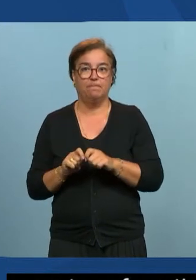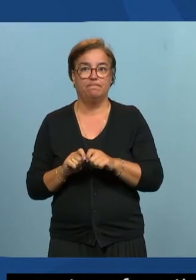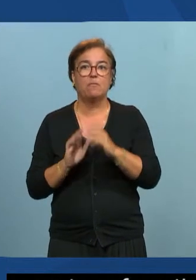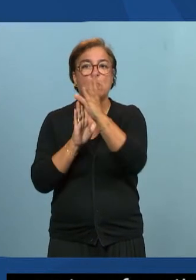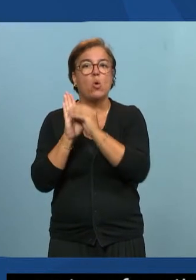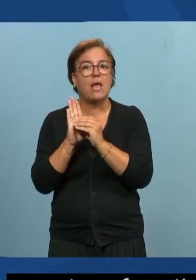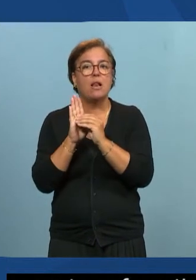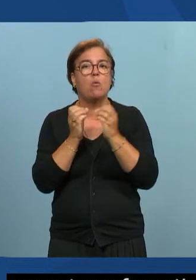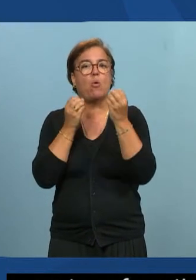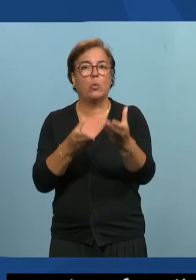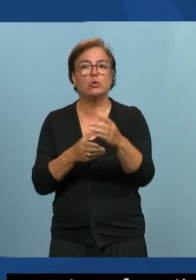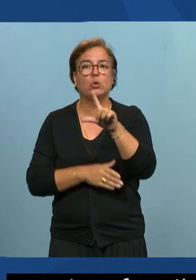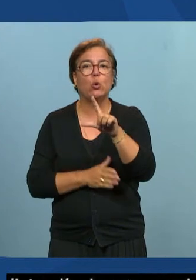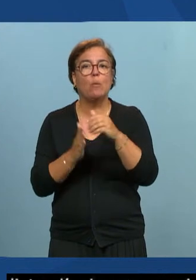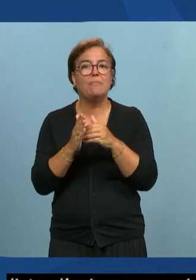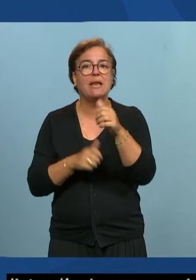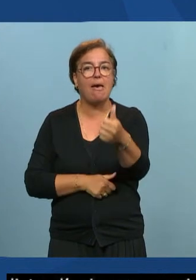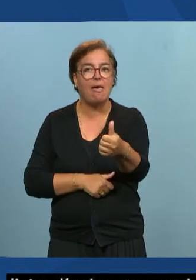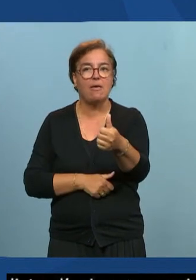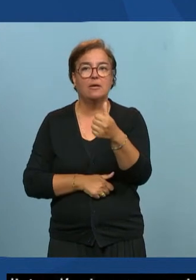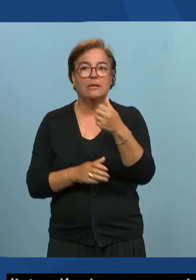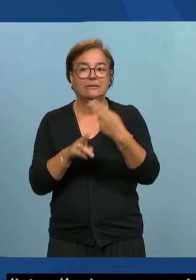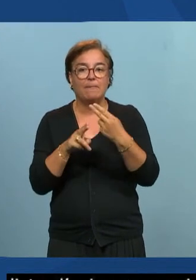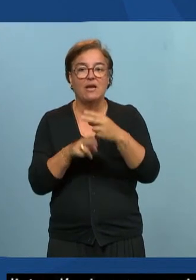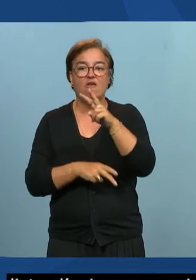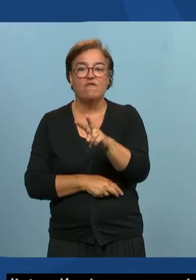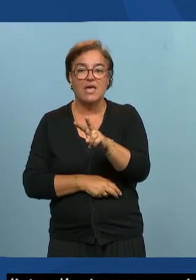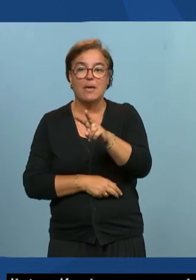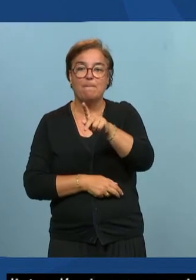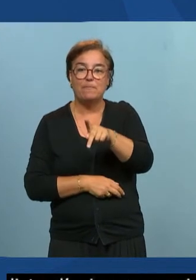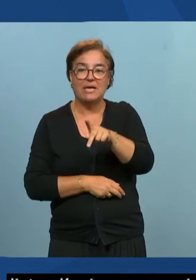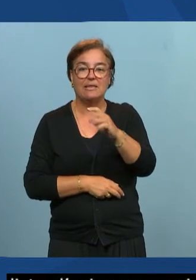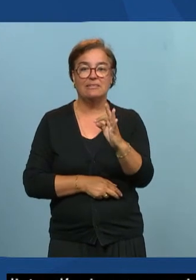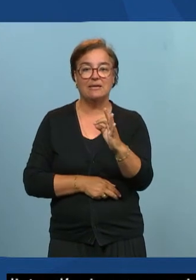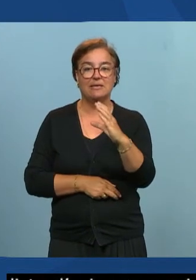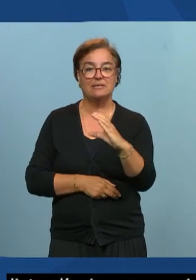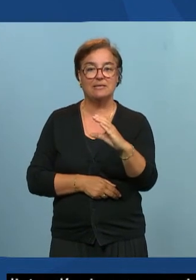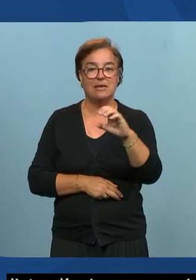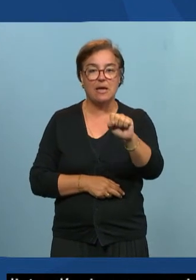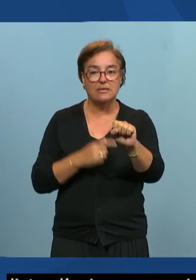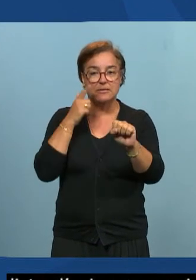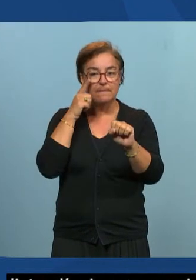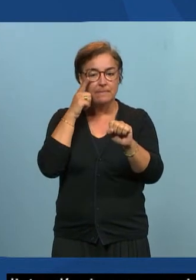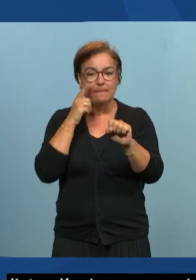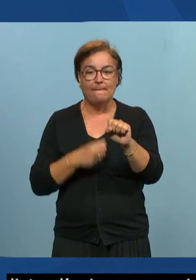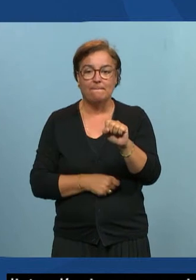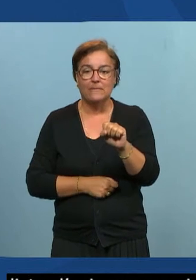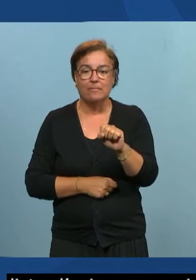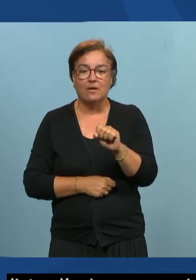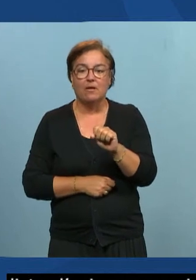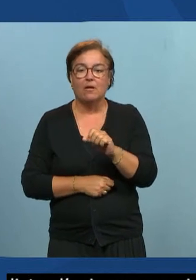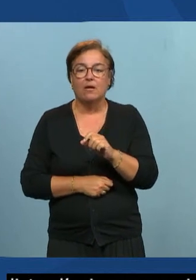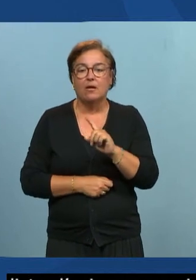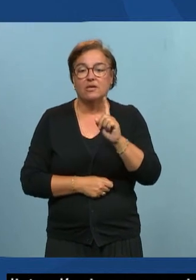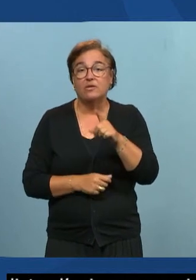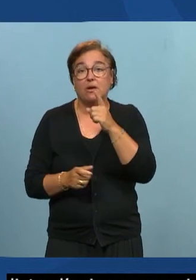qui s'appelle VPTCS. Donc, y a des gens qui ont proposé une façon de le mémoriser qui s'appelle « Va pas te croire supérieur